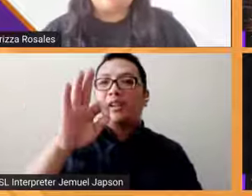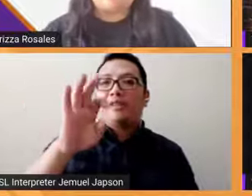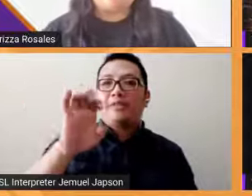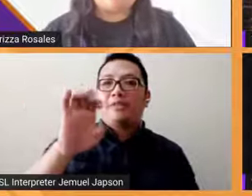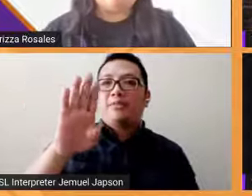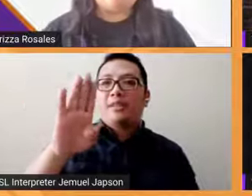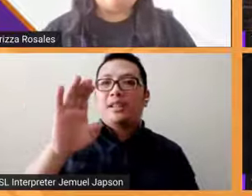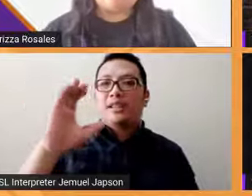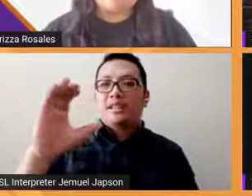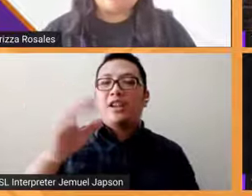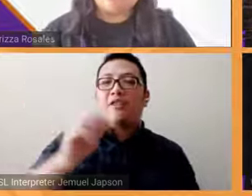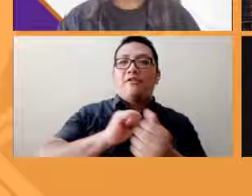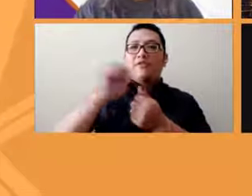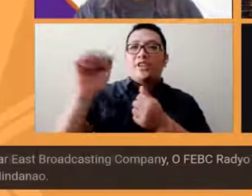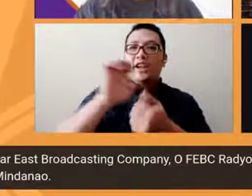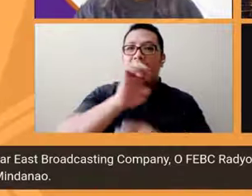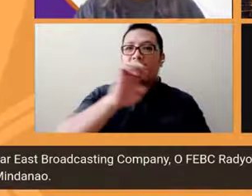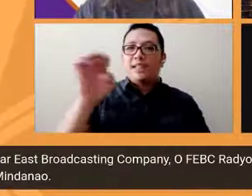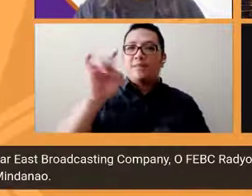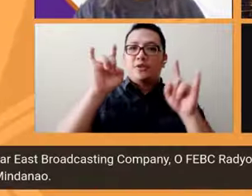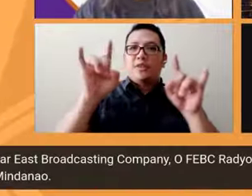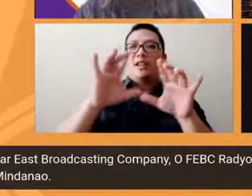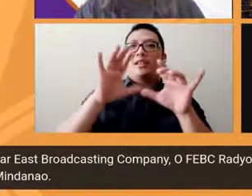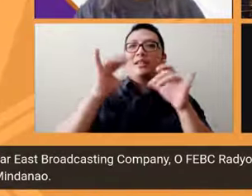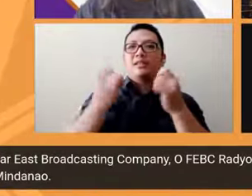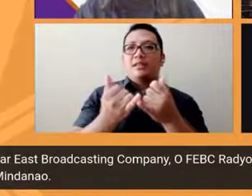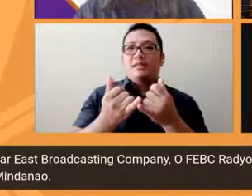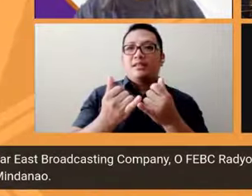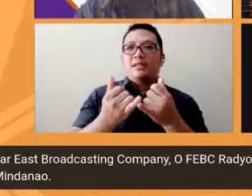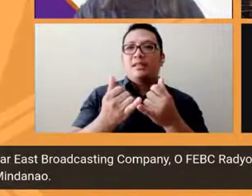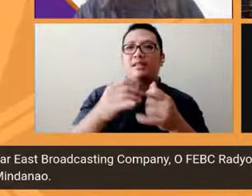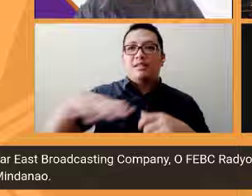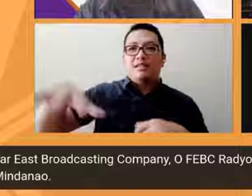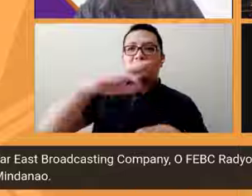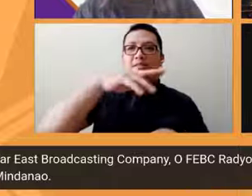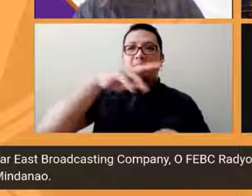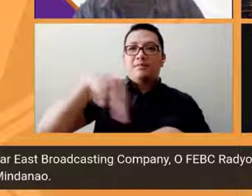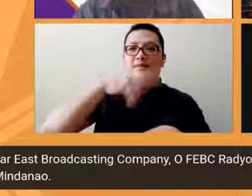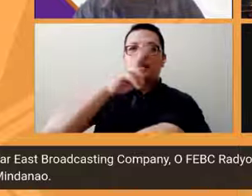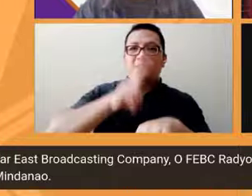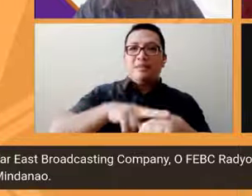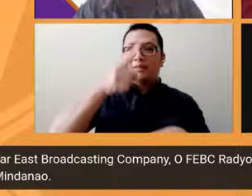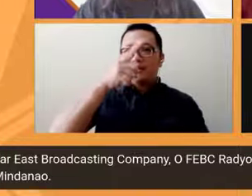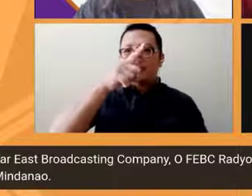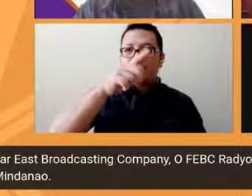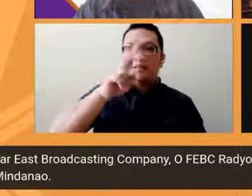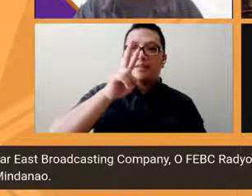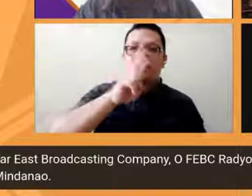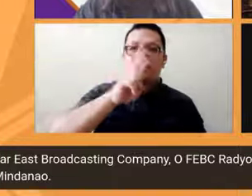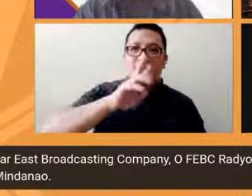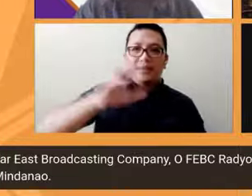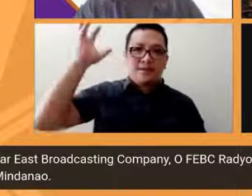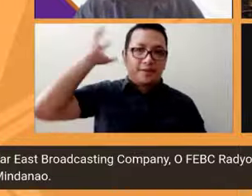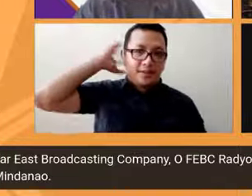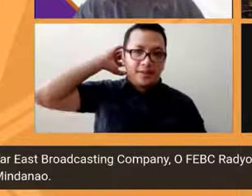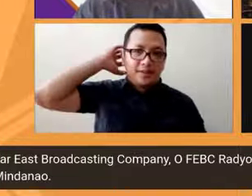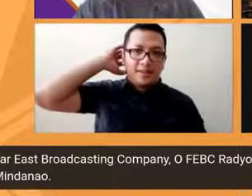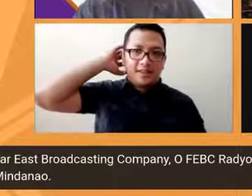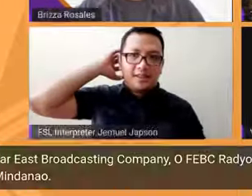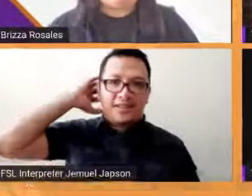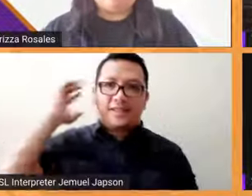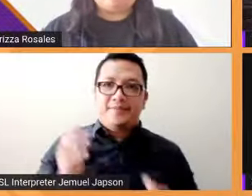Company or FPBC Radio TV nationwide mula sa Luzon Visayas at Mindanao